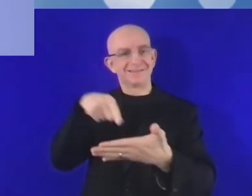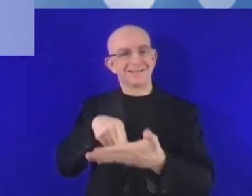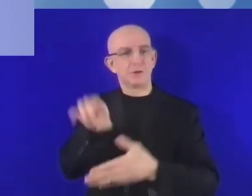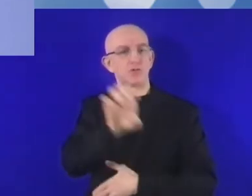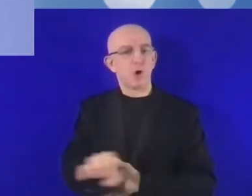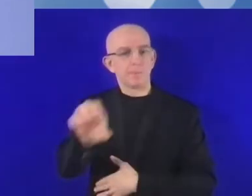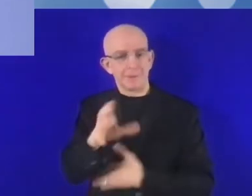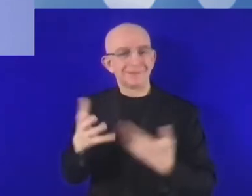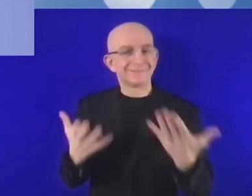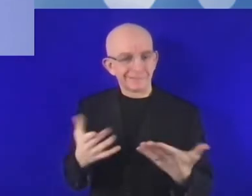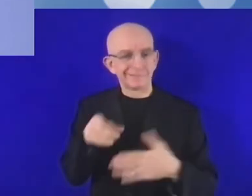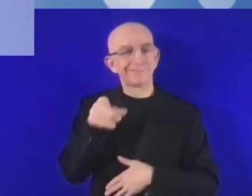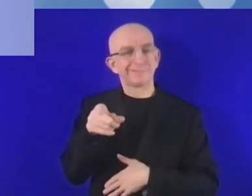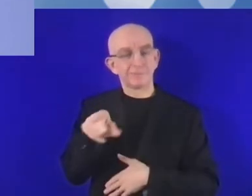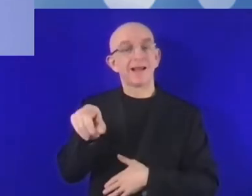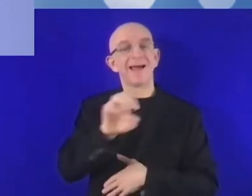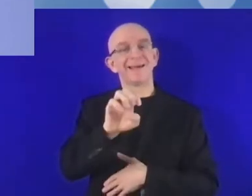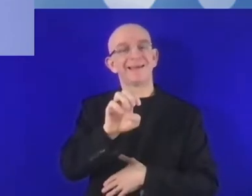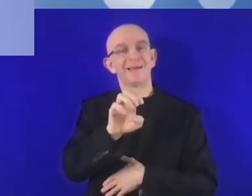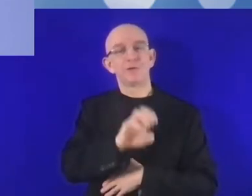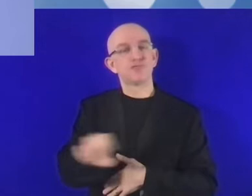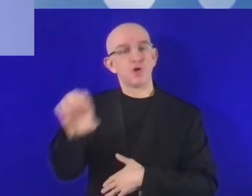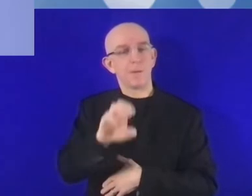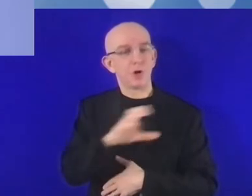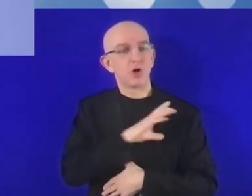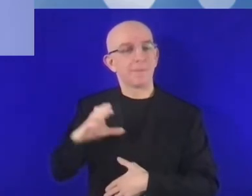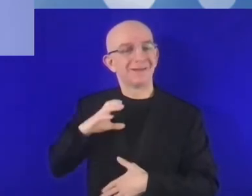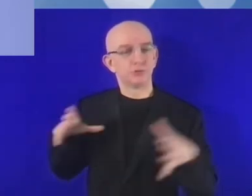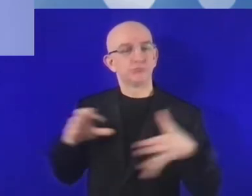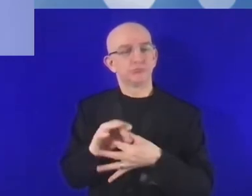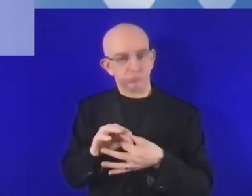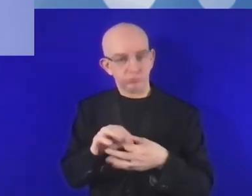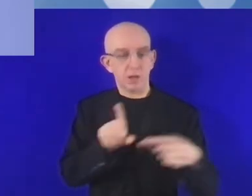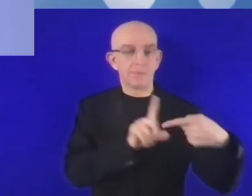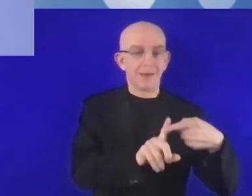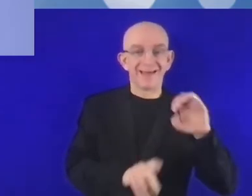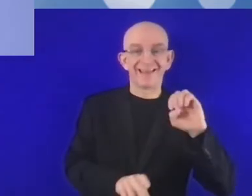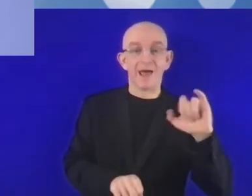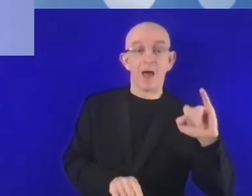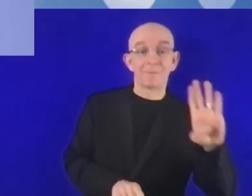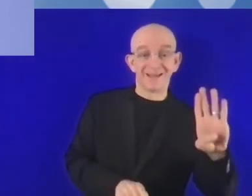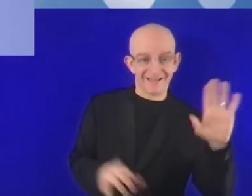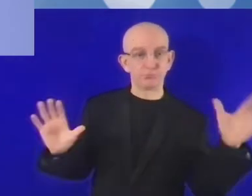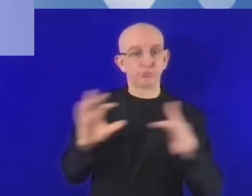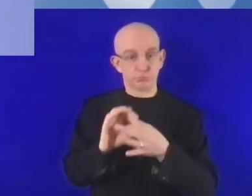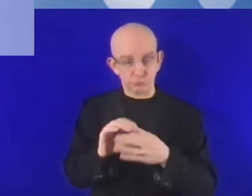Europejskiej. I dlatego nasza grupa bankowa, a więc